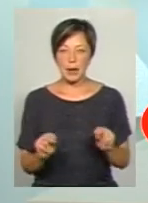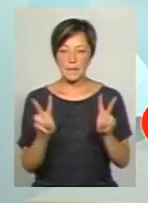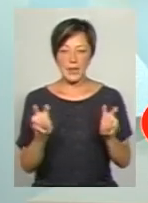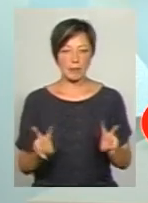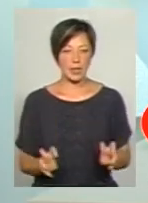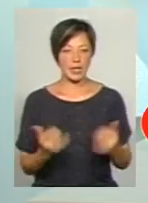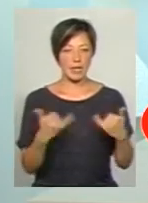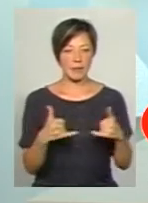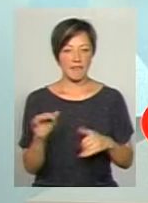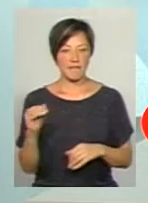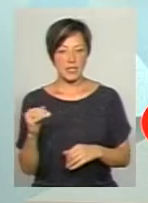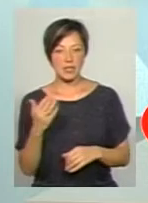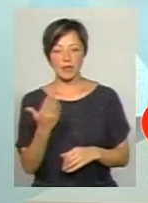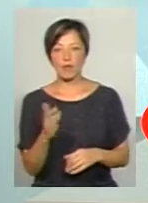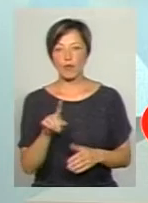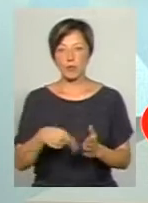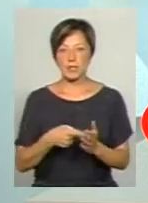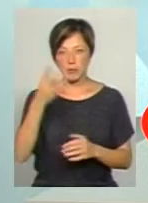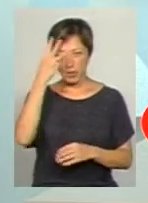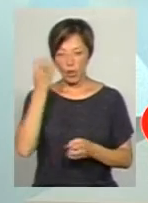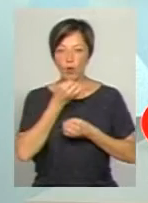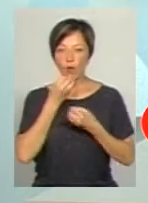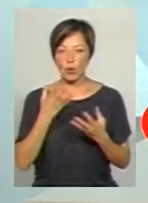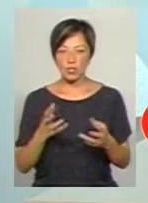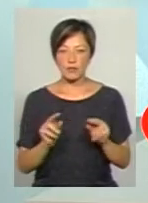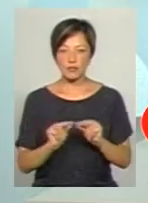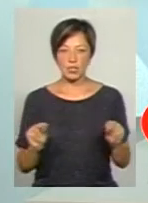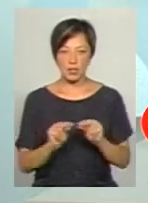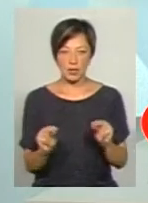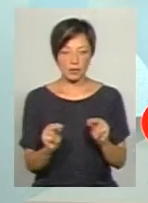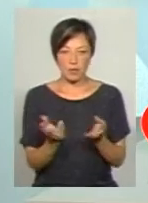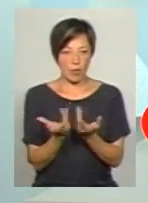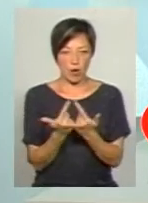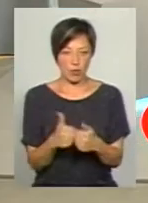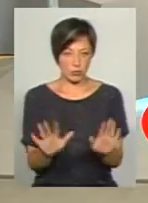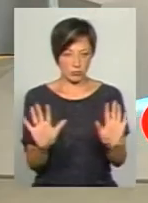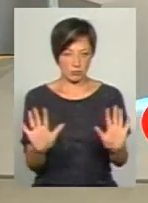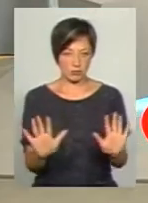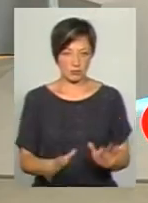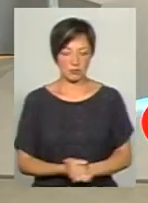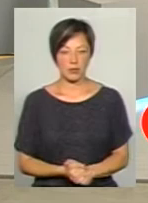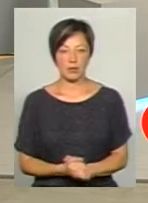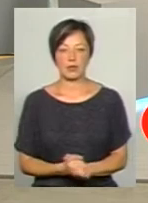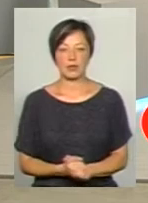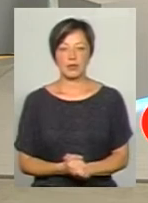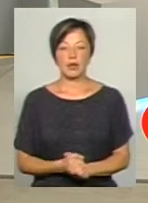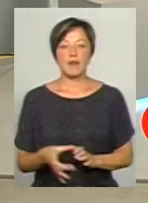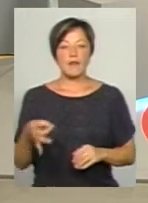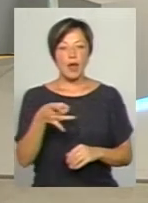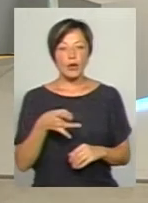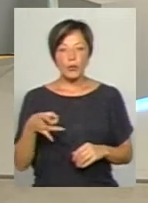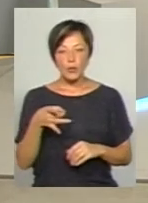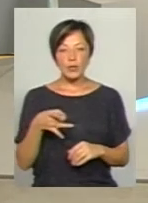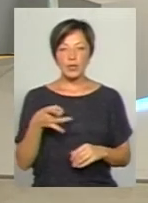хімія, фізика, ви в місті Хмельницькому хороших вчителів-предметників отак порахуєте на пальці. в районі,